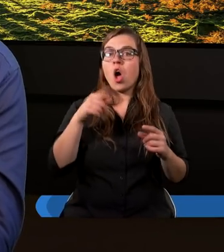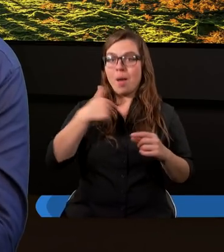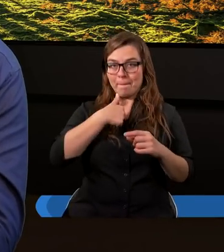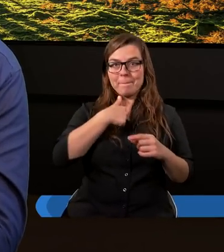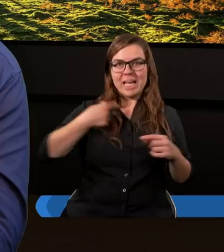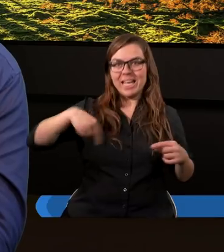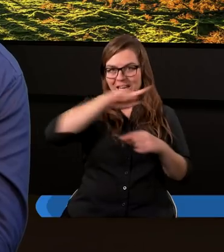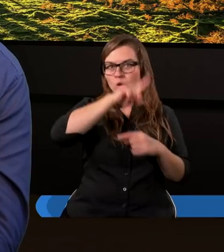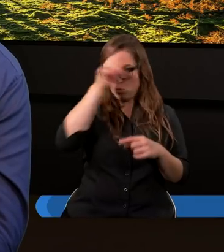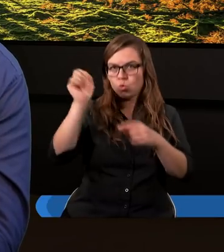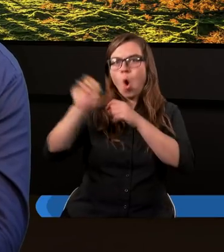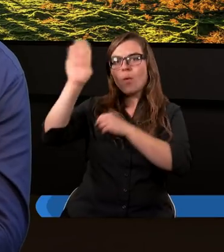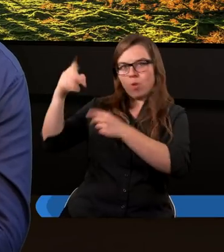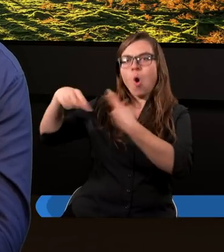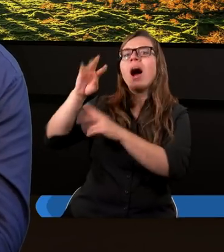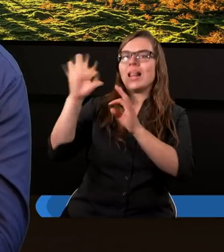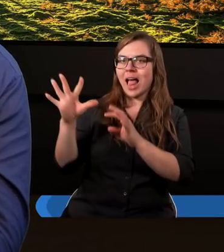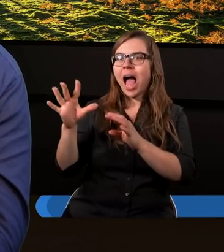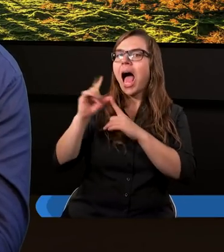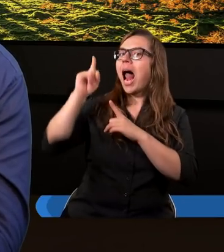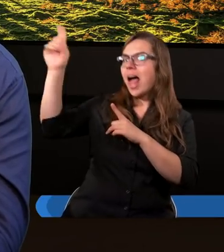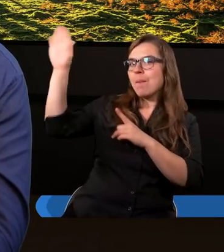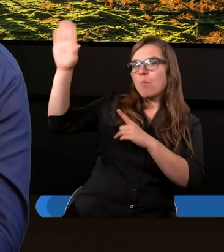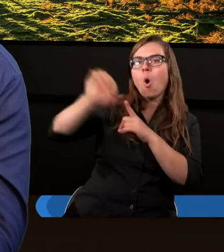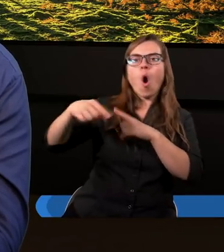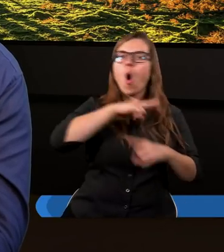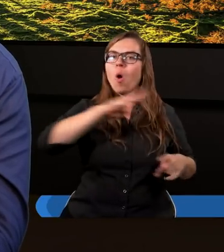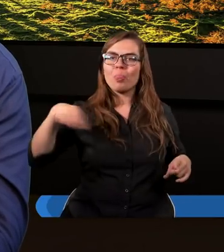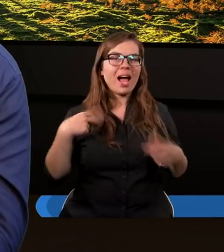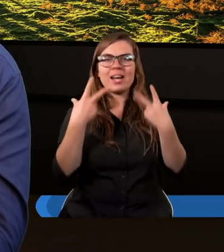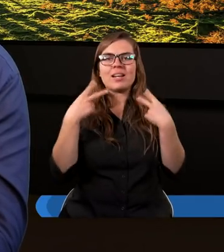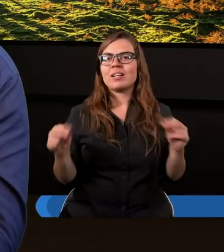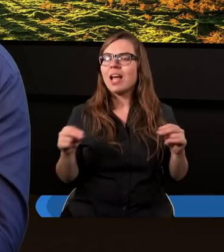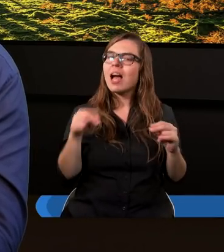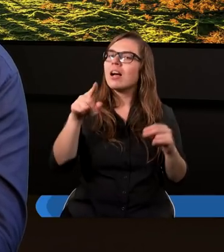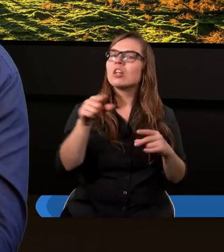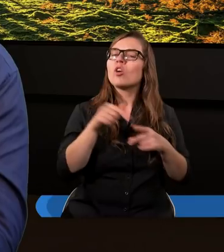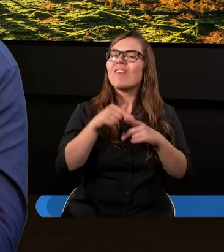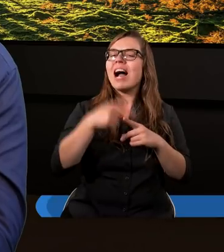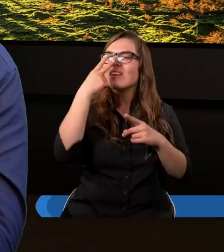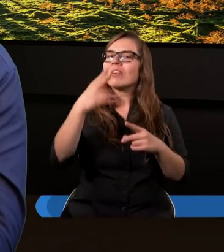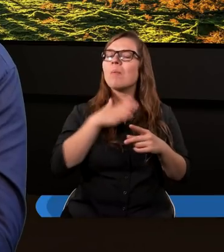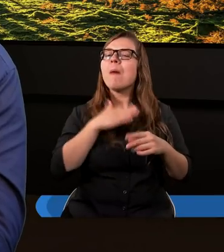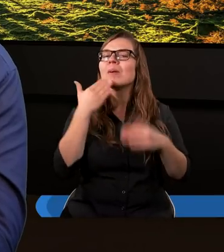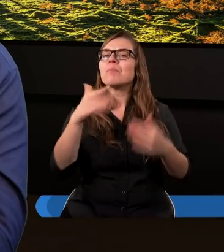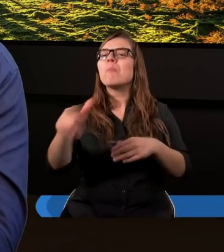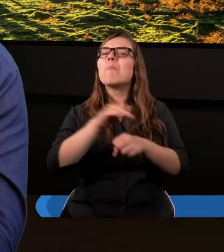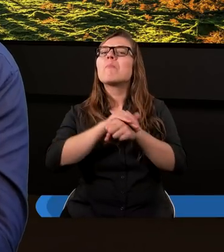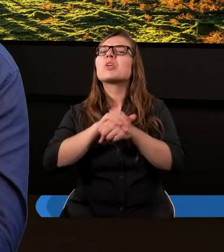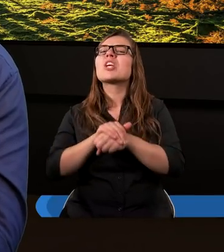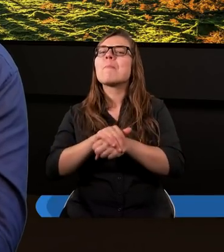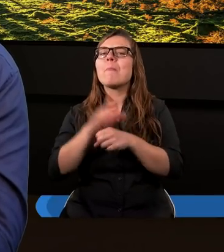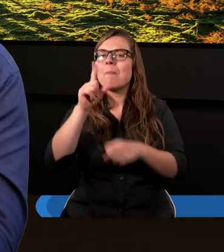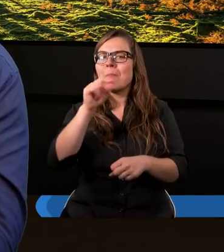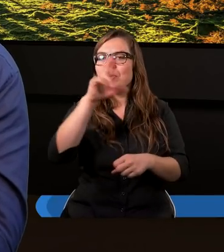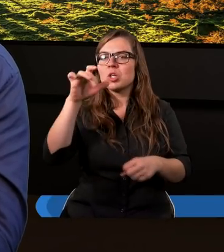się od Pana Boga, owszem, ale Pan Bóg się nigdy od nich nie odwraca i to uwidacznia w czymś, co nazywamy przymierze. To jest takie wielkie słowo, które po